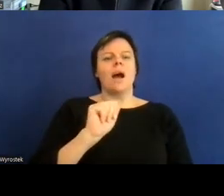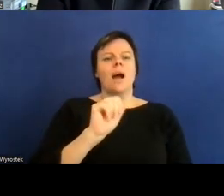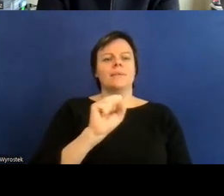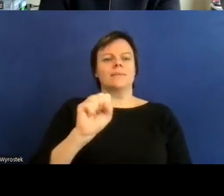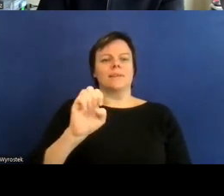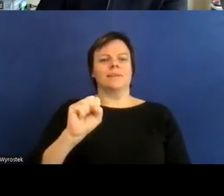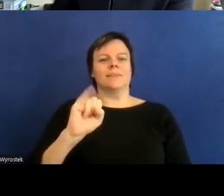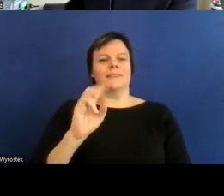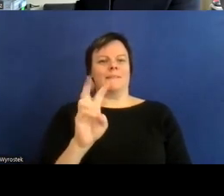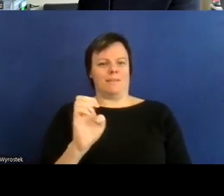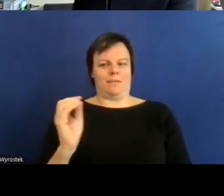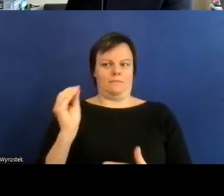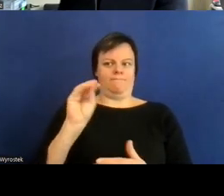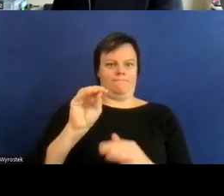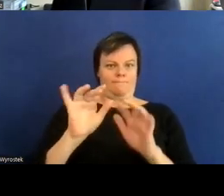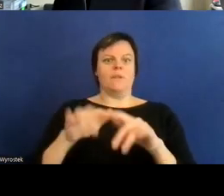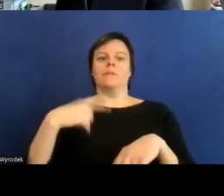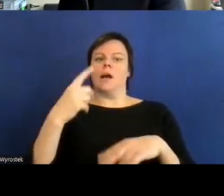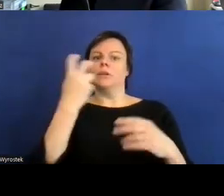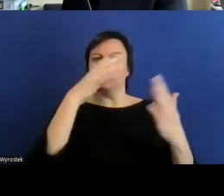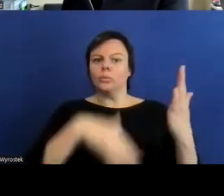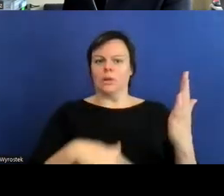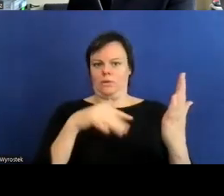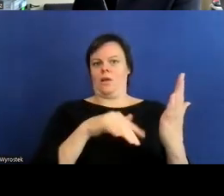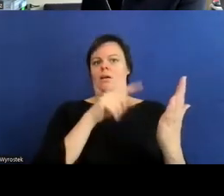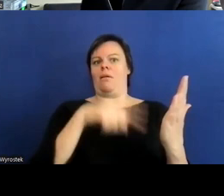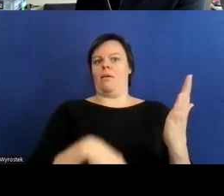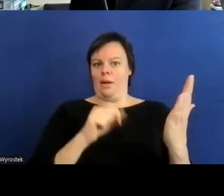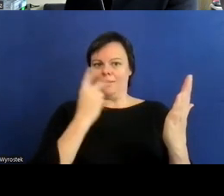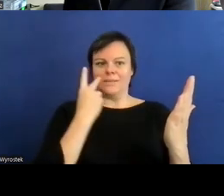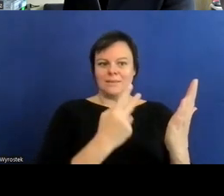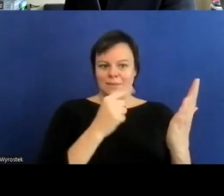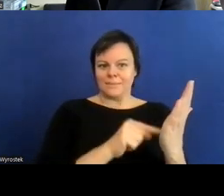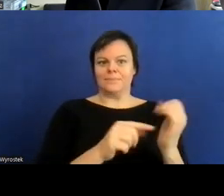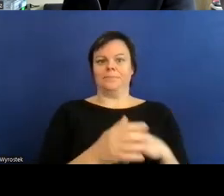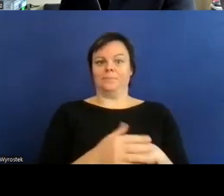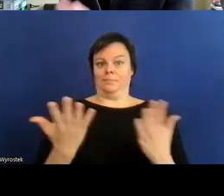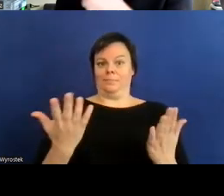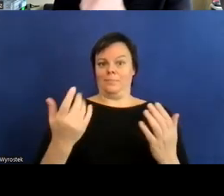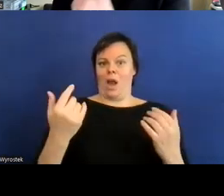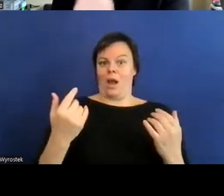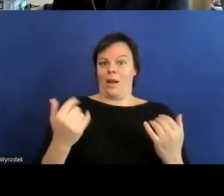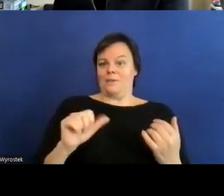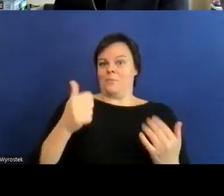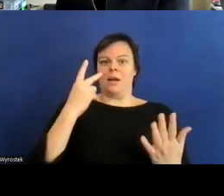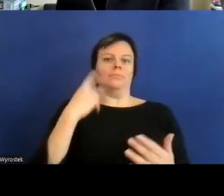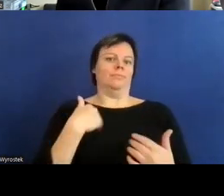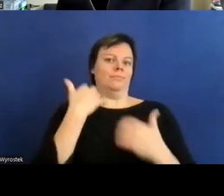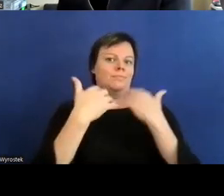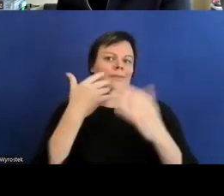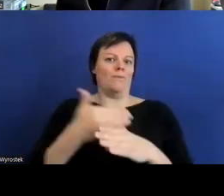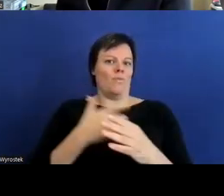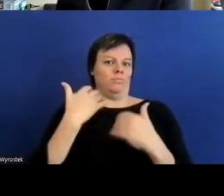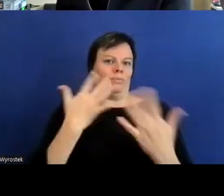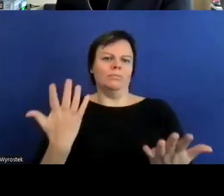ssb eu was haben wir heute mit ihnen vor zum einen wie gesagt wir würden gerne noch mal